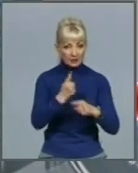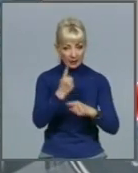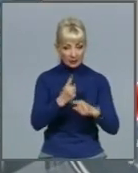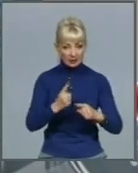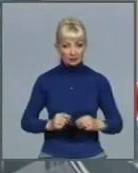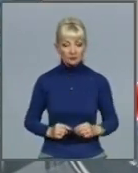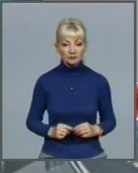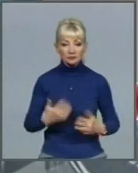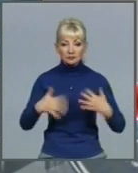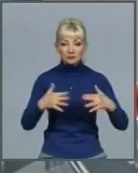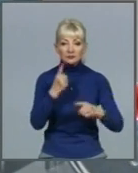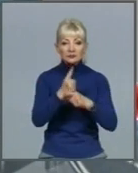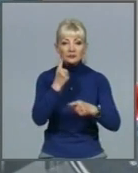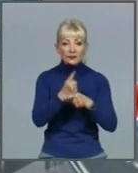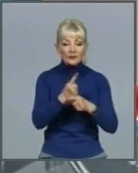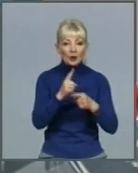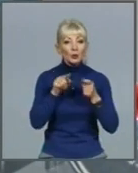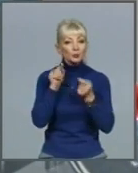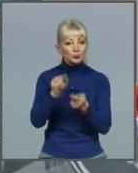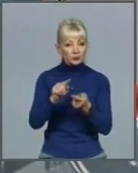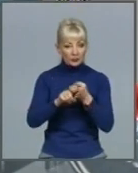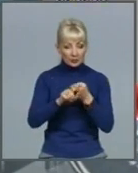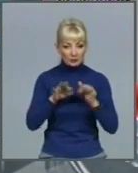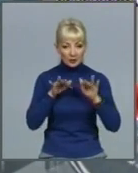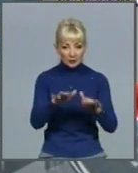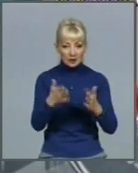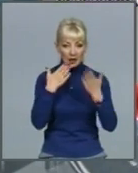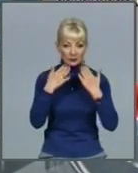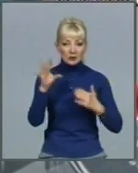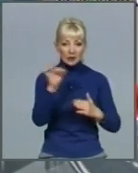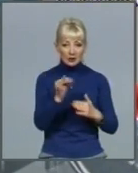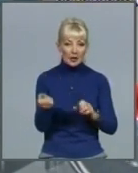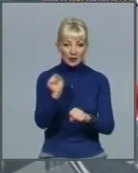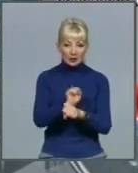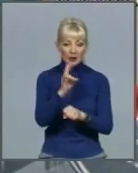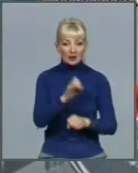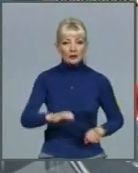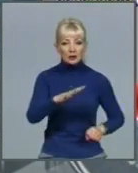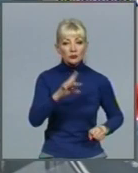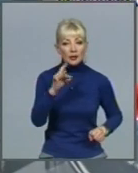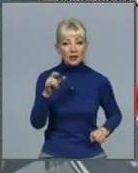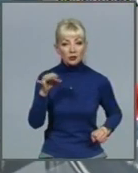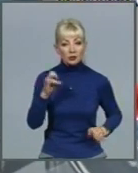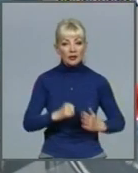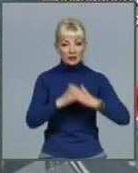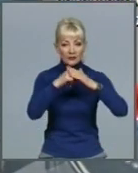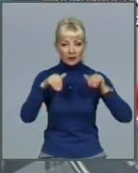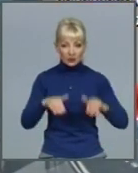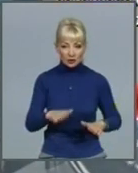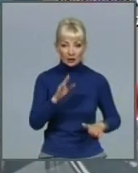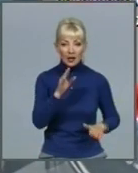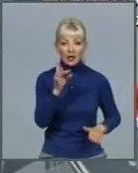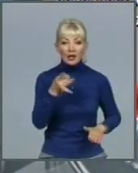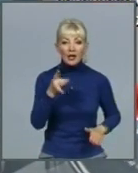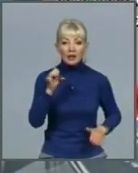Ослаблення протиепідемічних заходів застосовується і припиняється на території регіону на підставі рішення регіональної комісії з